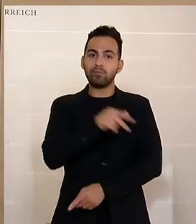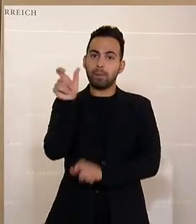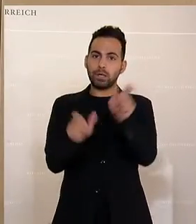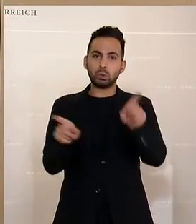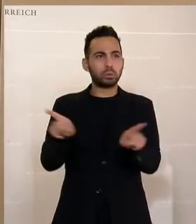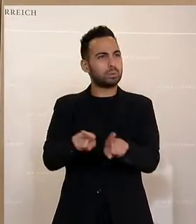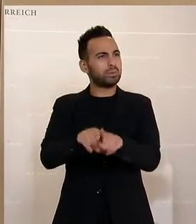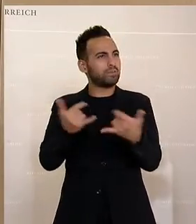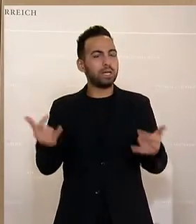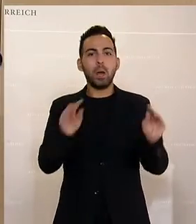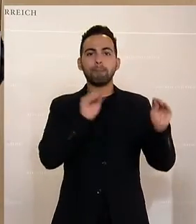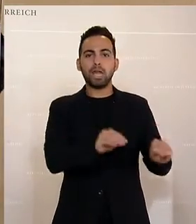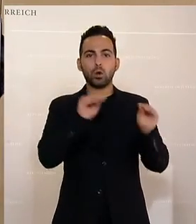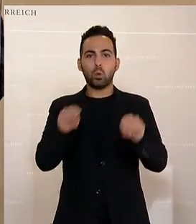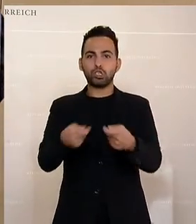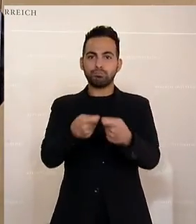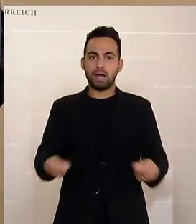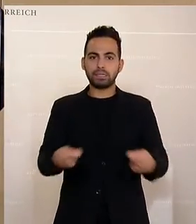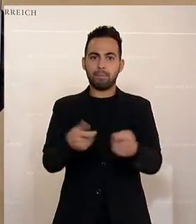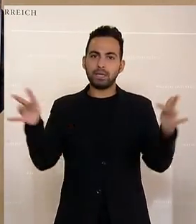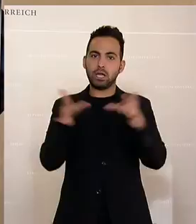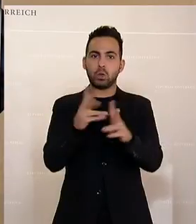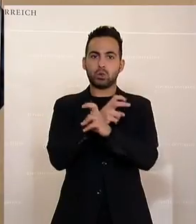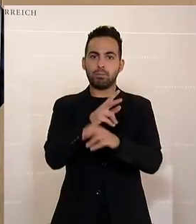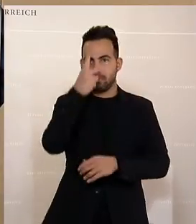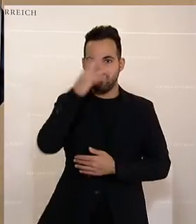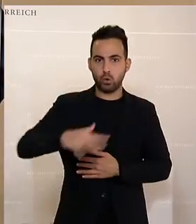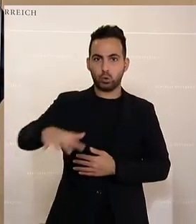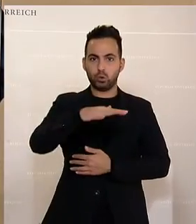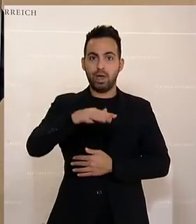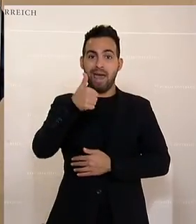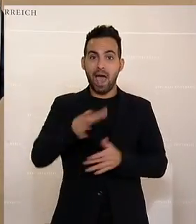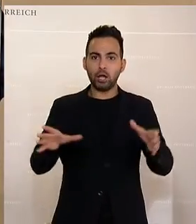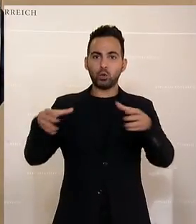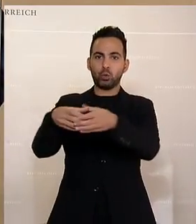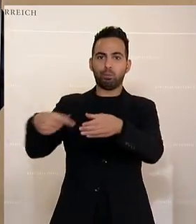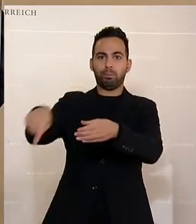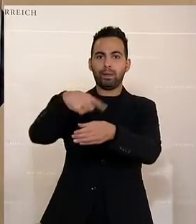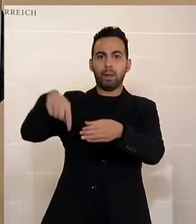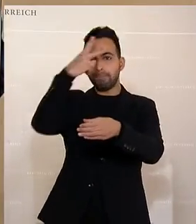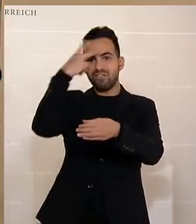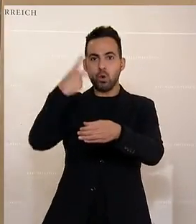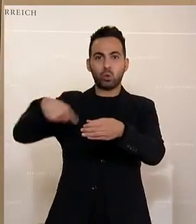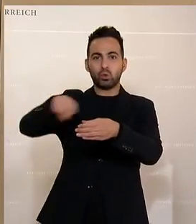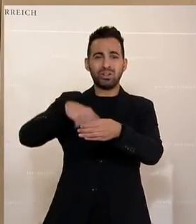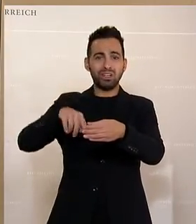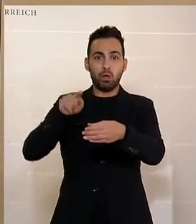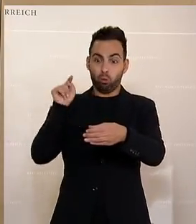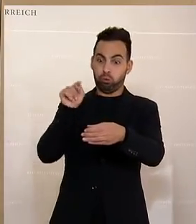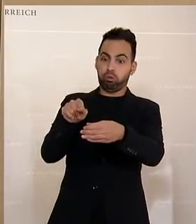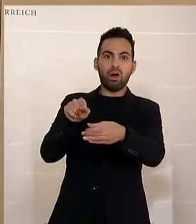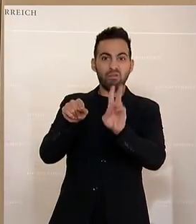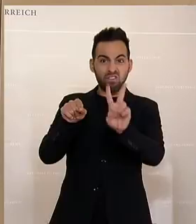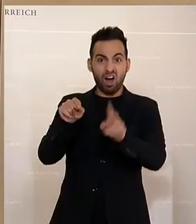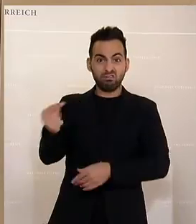Maßnahme an der österreichischen Bevölkerung, ist nichts anderes als eine Gruppe der Bevölkerung dafür verantwortlich zu machen, dass Sie höchstpersönlich versagt haben. Und meine sehr